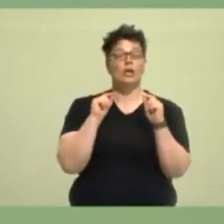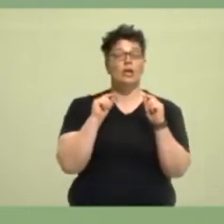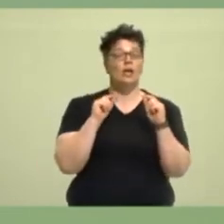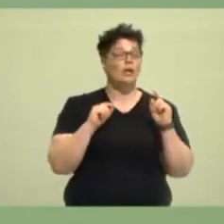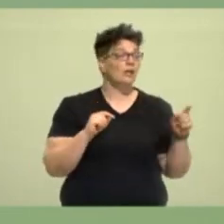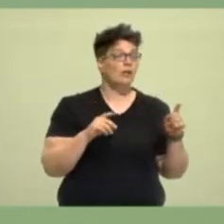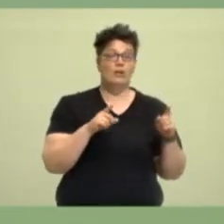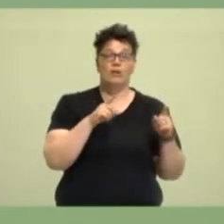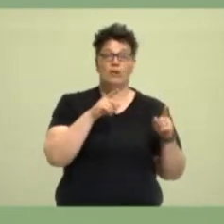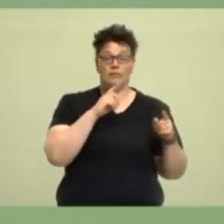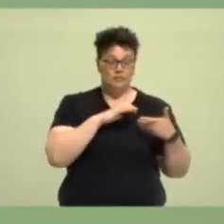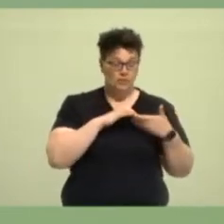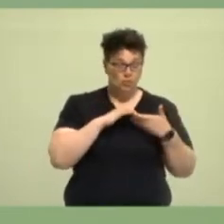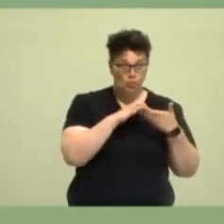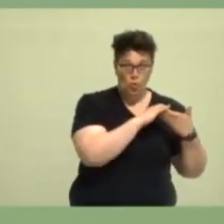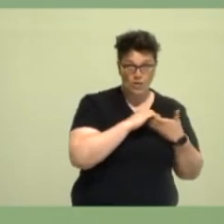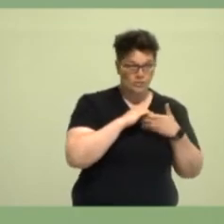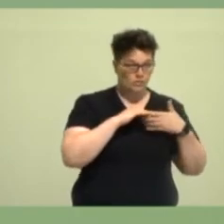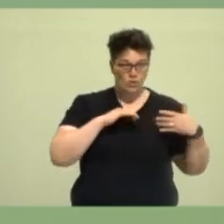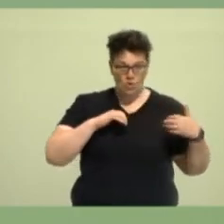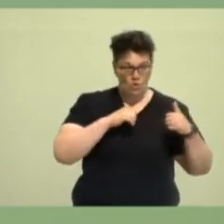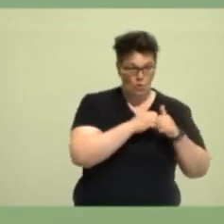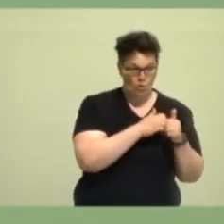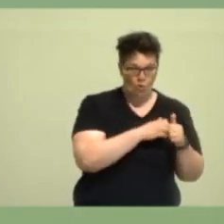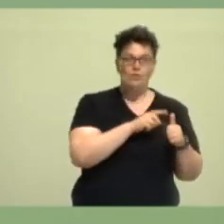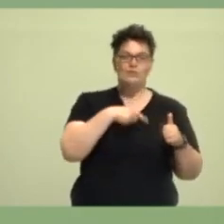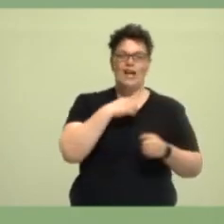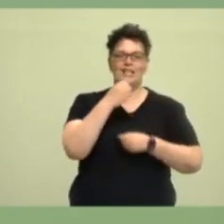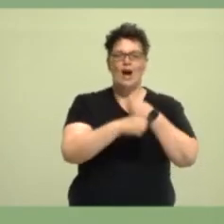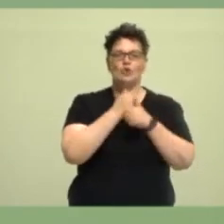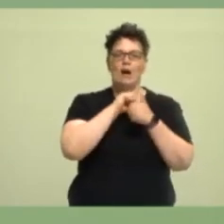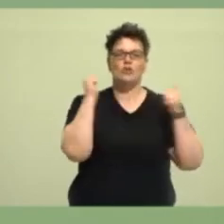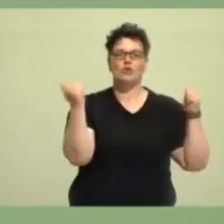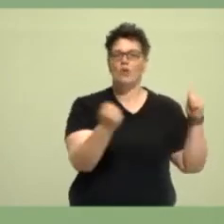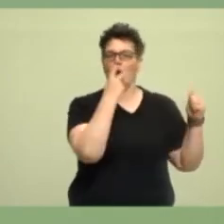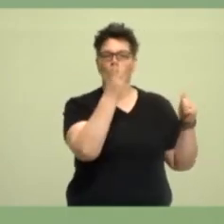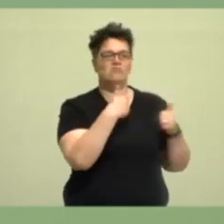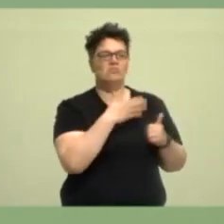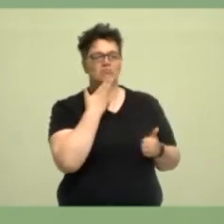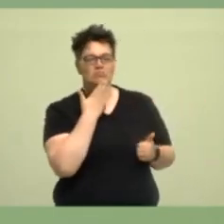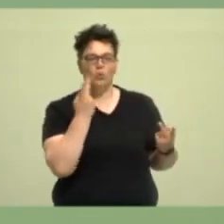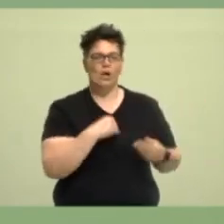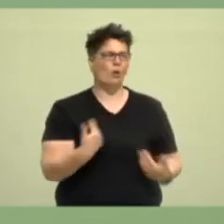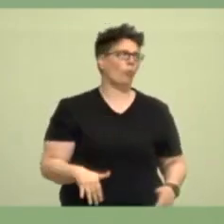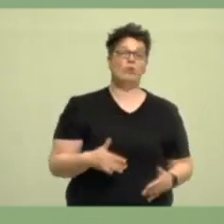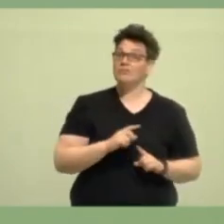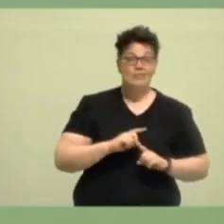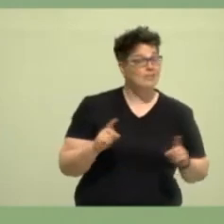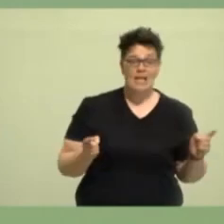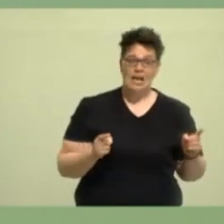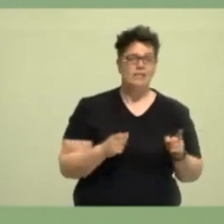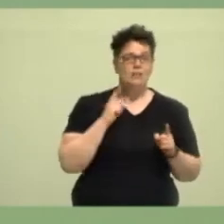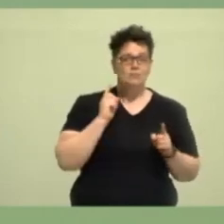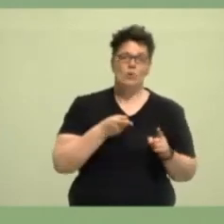dass die Koalition mit der CDU besonders einfach oder besonders schwierig wird. Nein, es wird ein tägliches Ringen um die besten Lösungen.